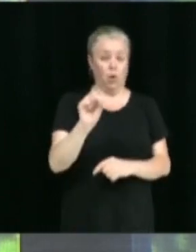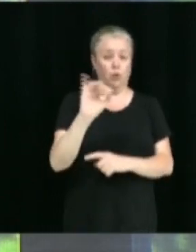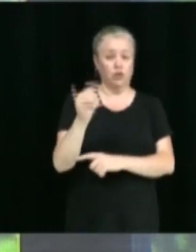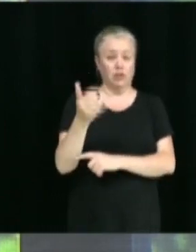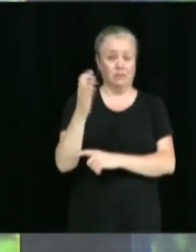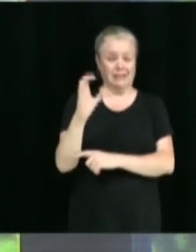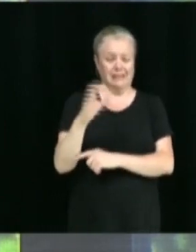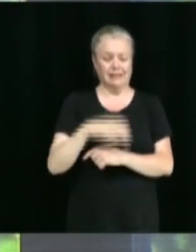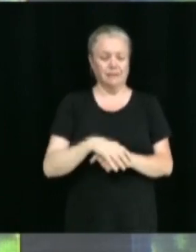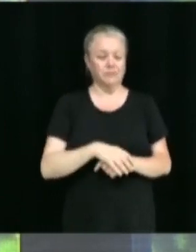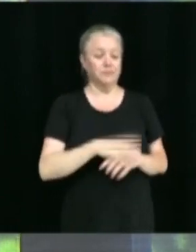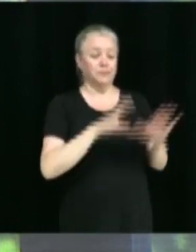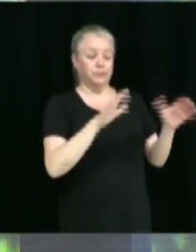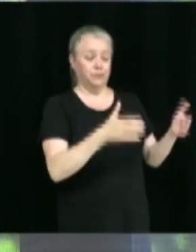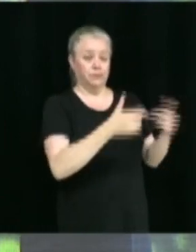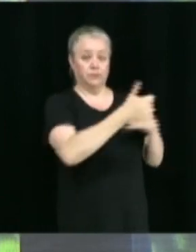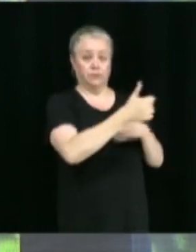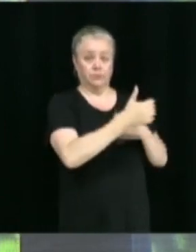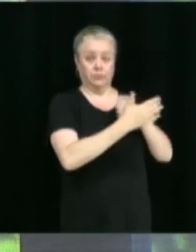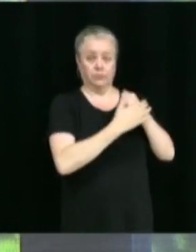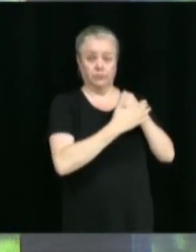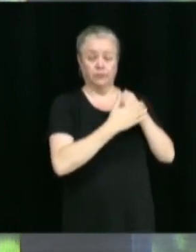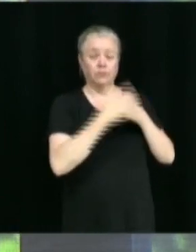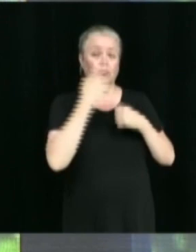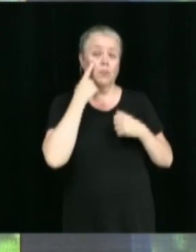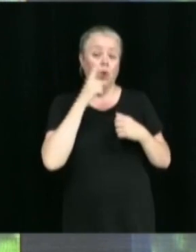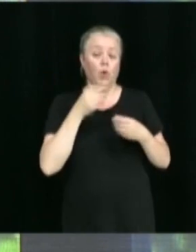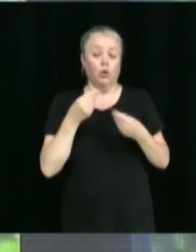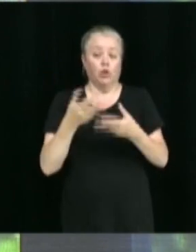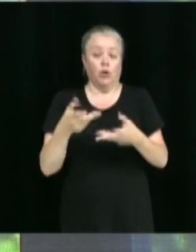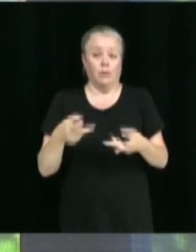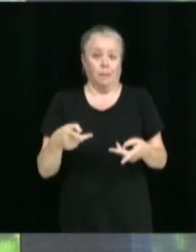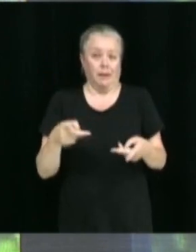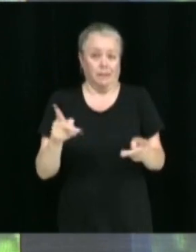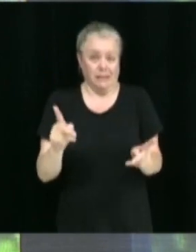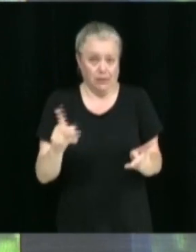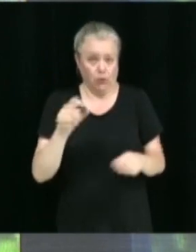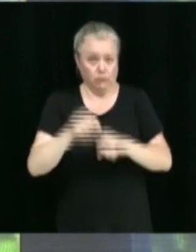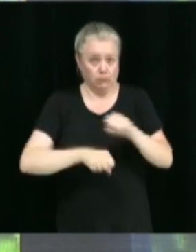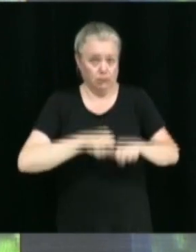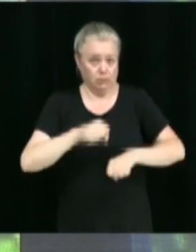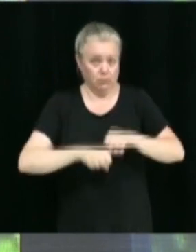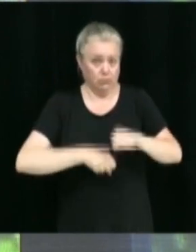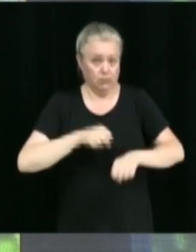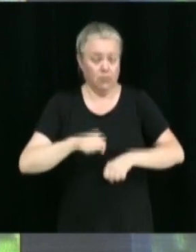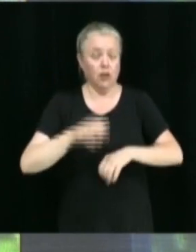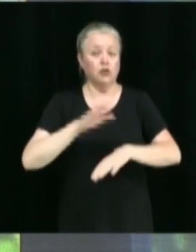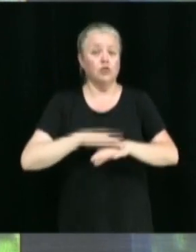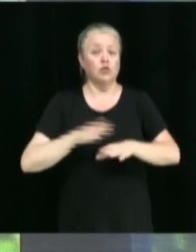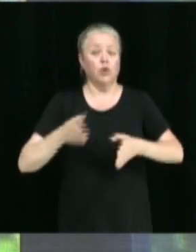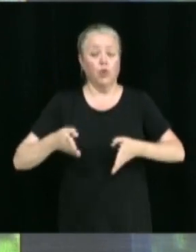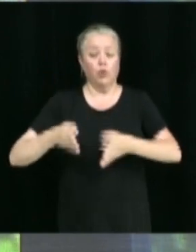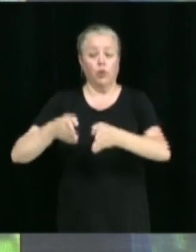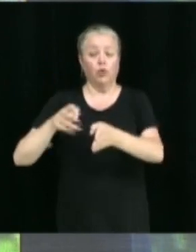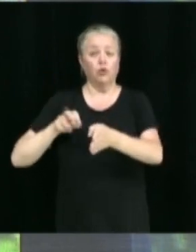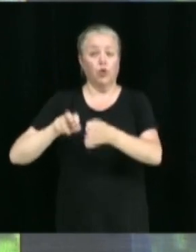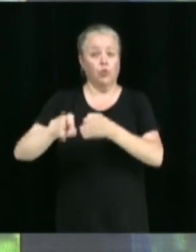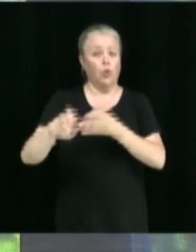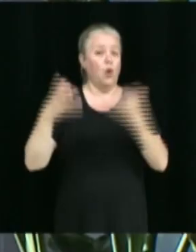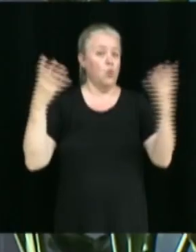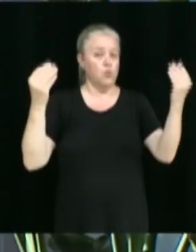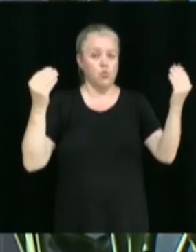Recommandation du comité des transports visant à autoriser les cyclistes à circuler sur une partie du trottoir de la rue Notre-Dame-Est.